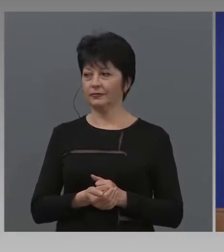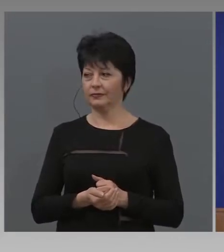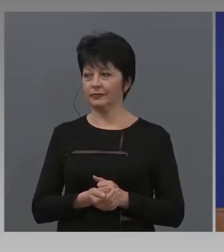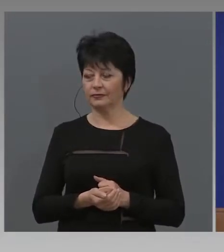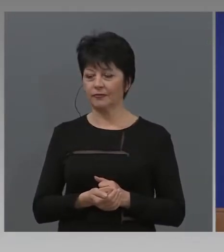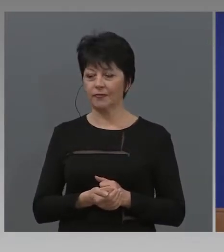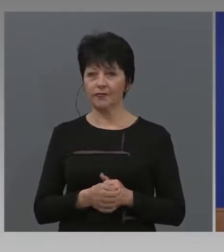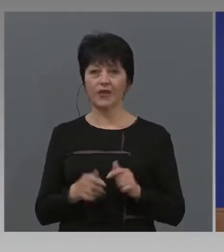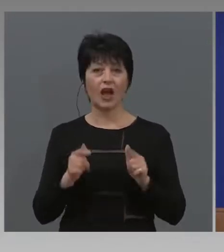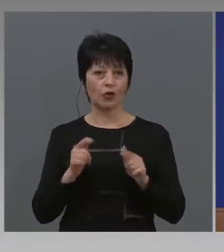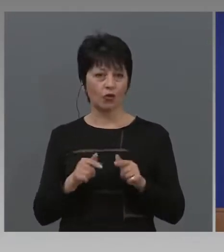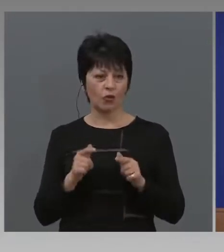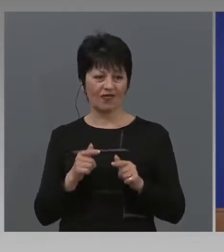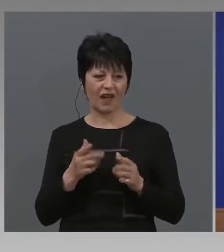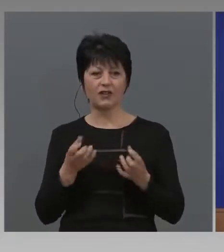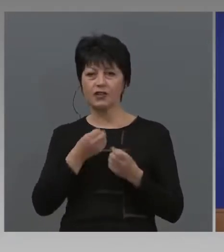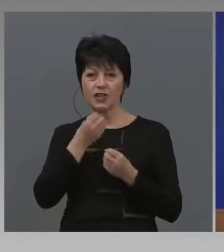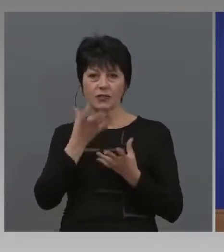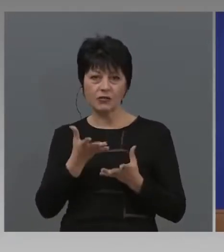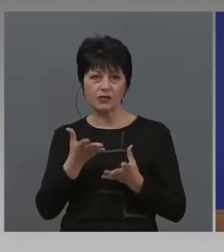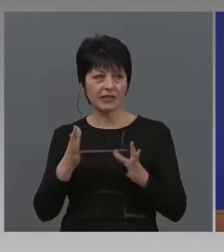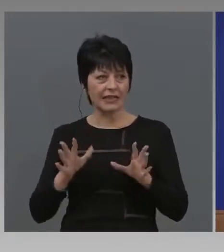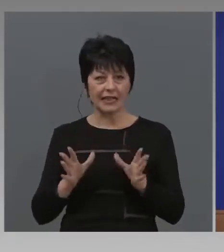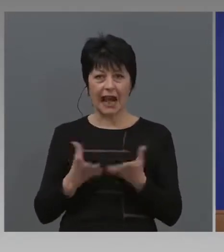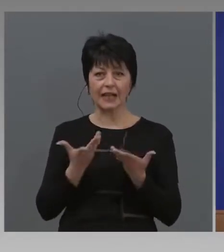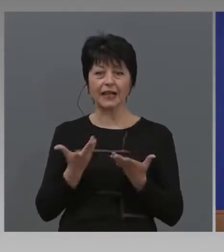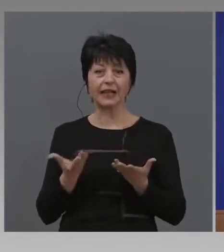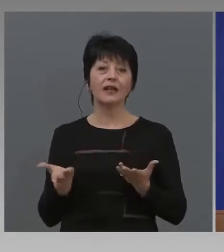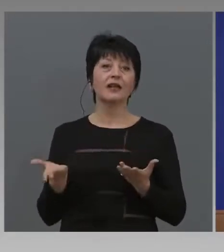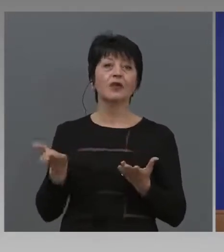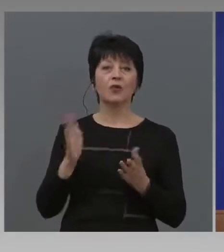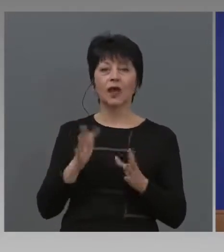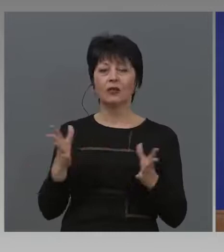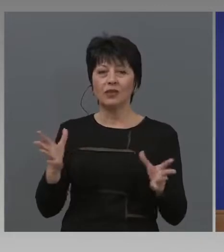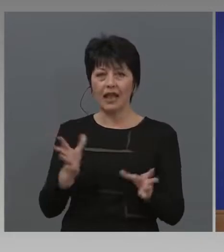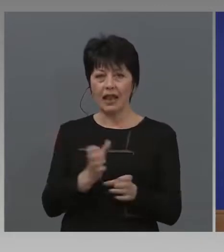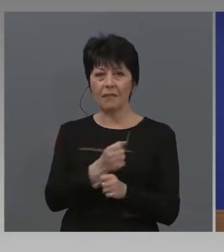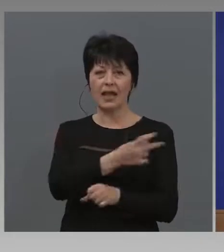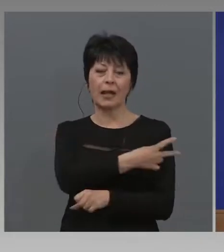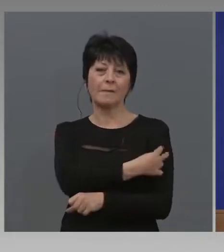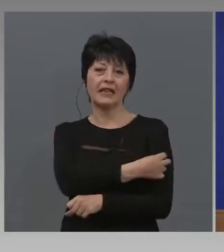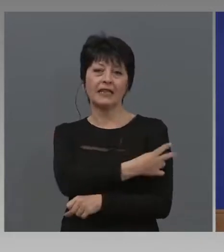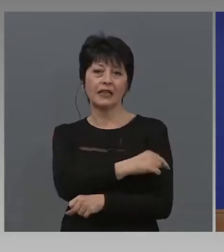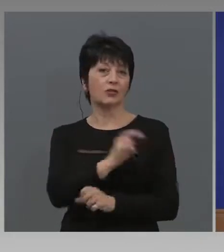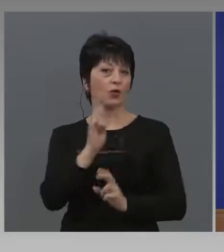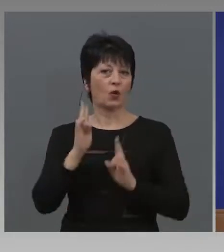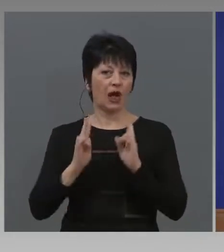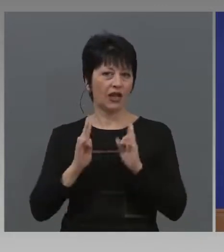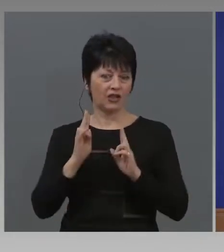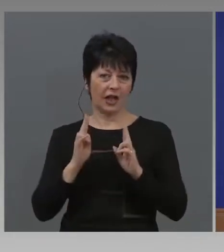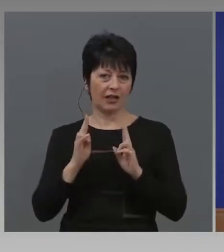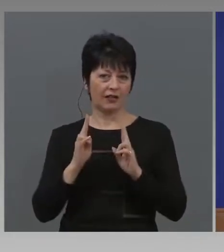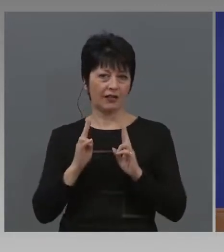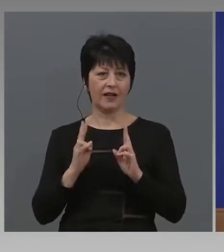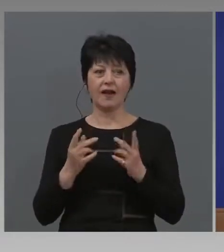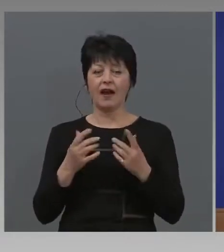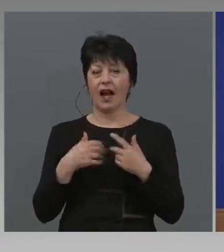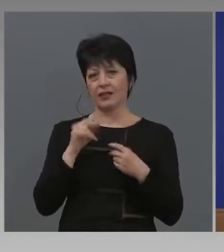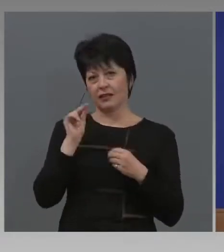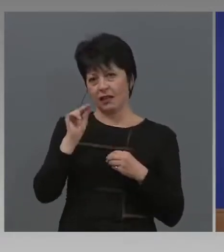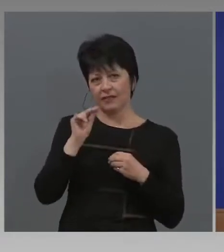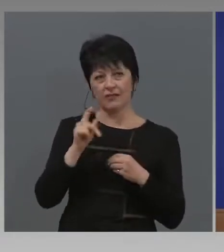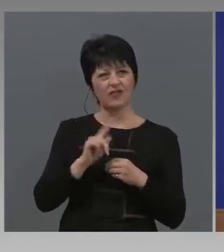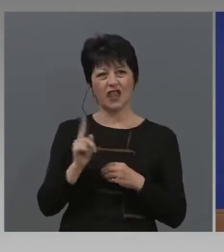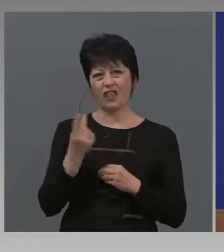това ще стане едва след, като се намери медицинското решение. Моето изказване, аз им казах, ще не е хубаво да подвеждаме